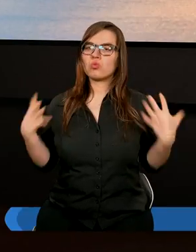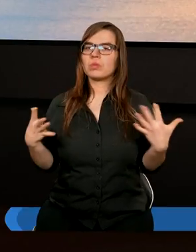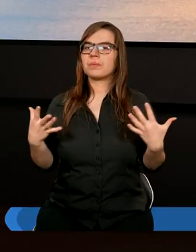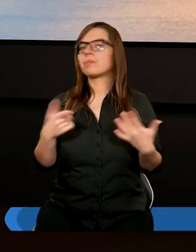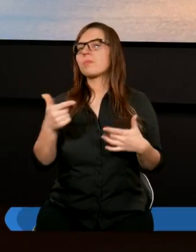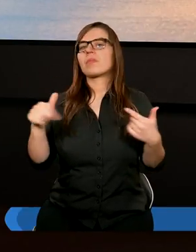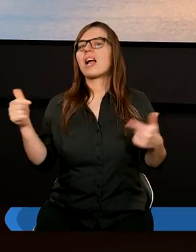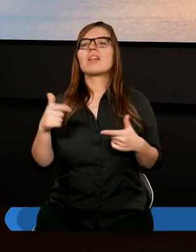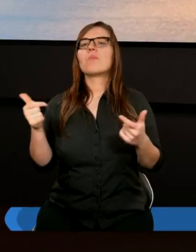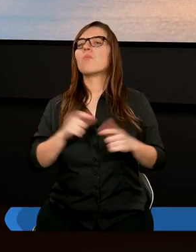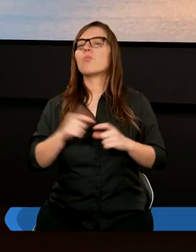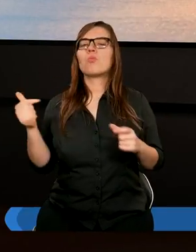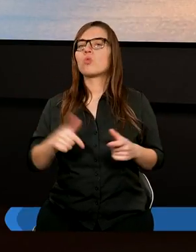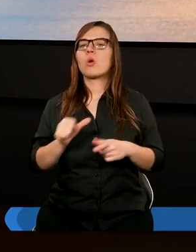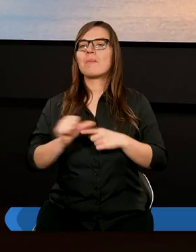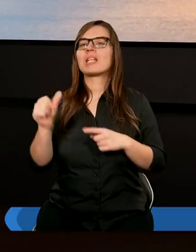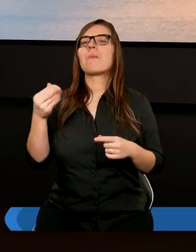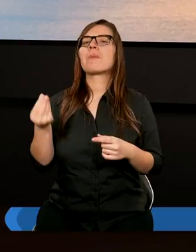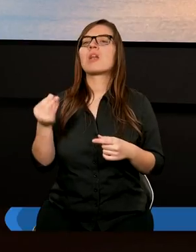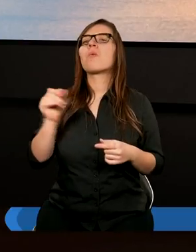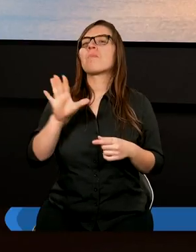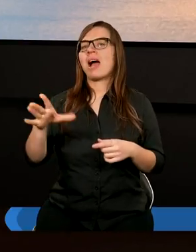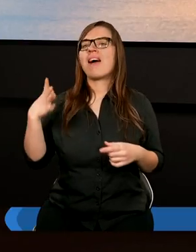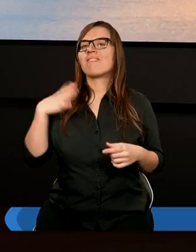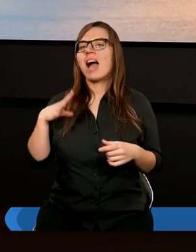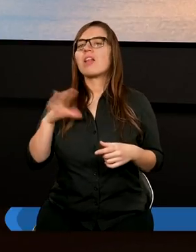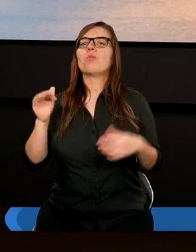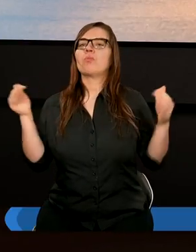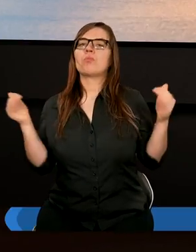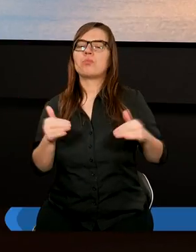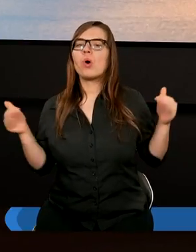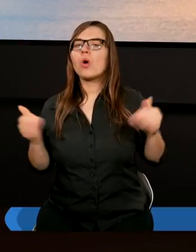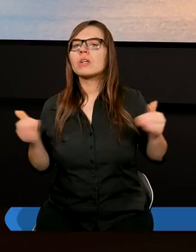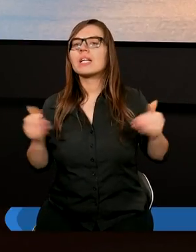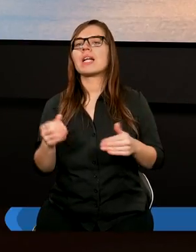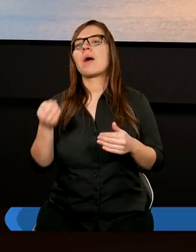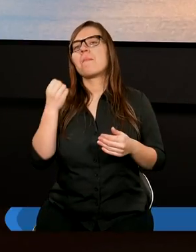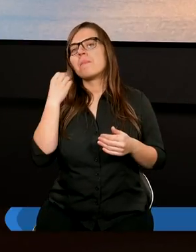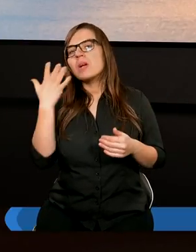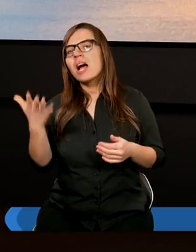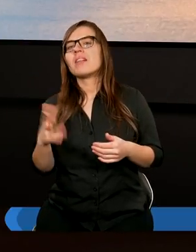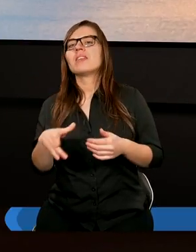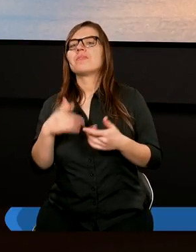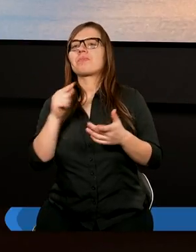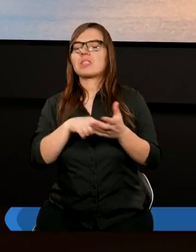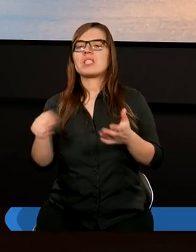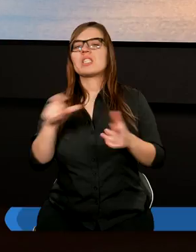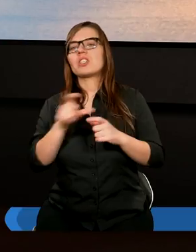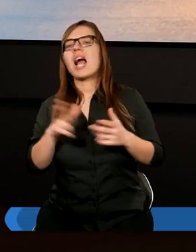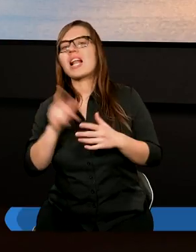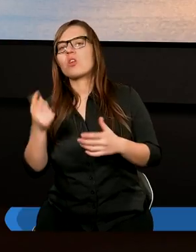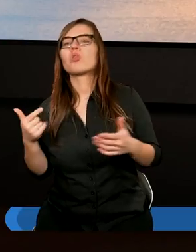To nie muszą być pieniądze, ale wartość ma, bo można go przekształcić na cokolwiek